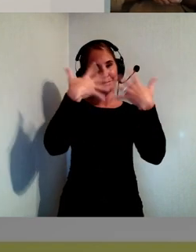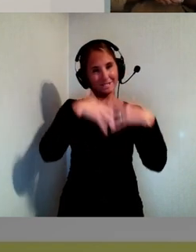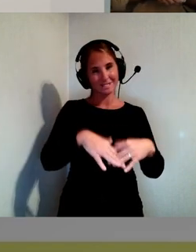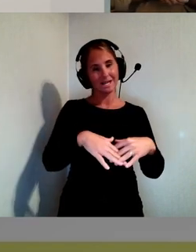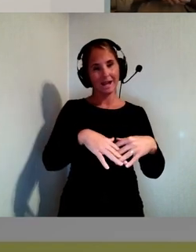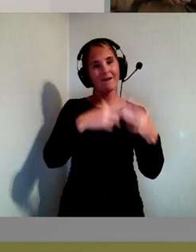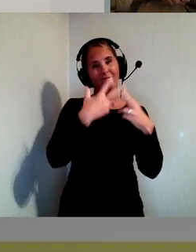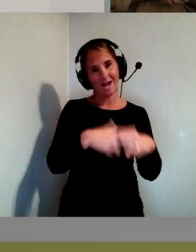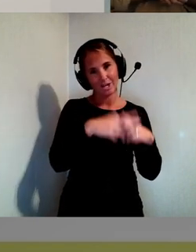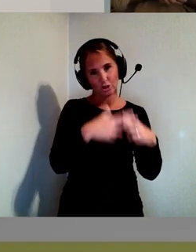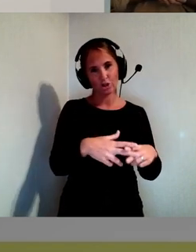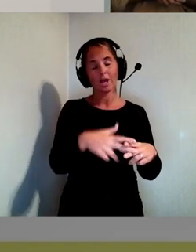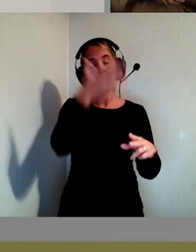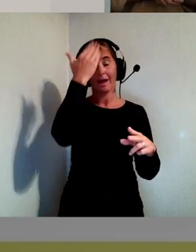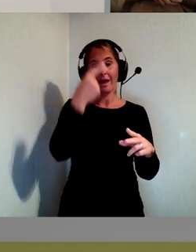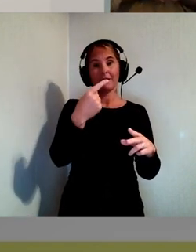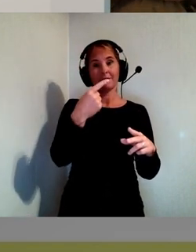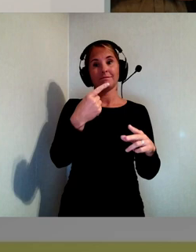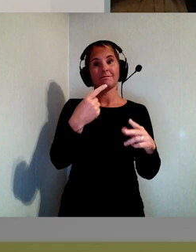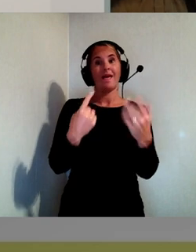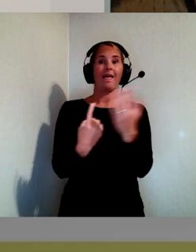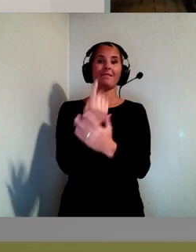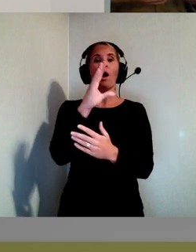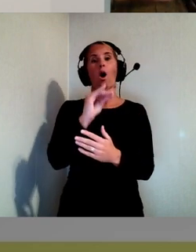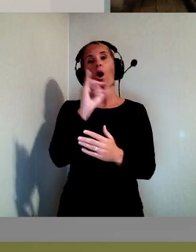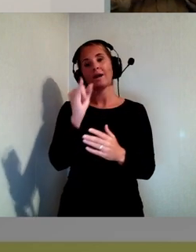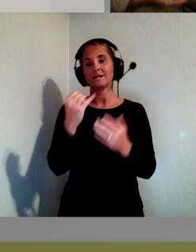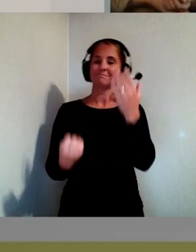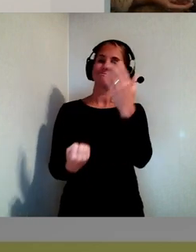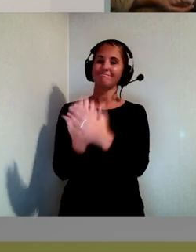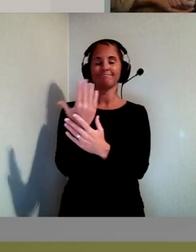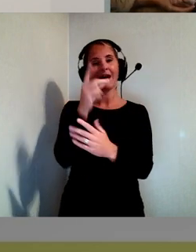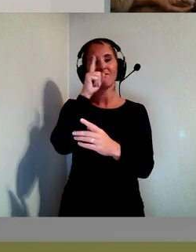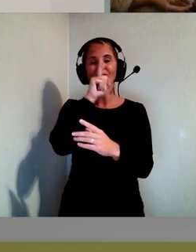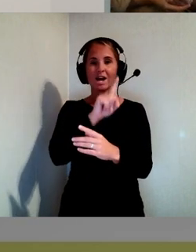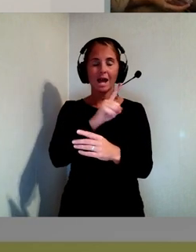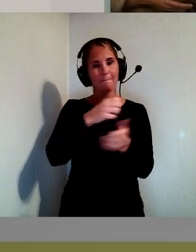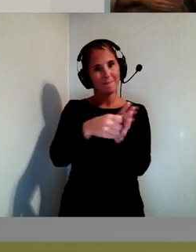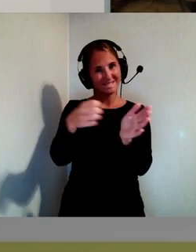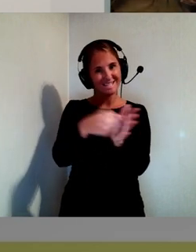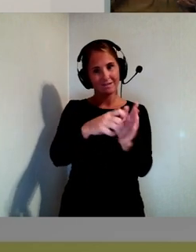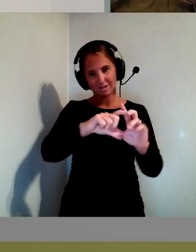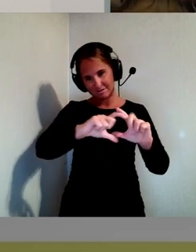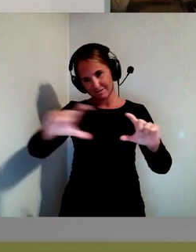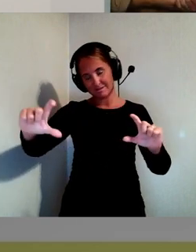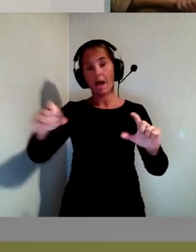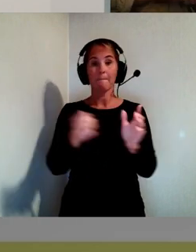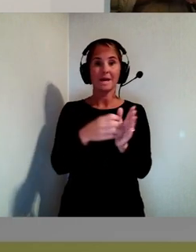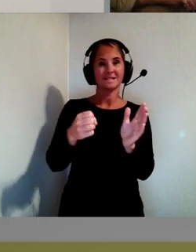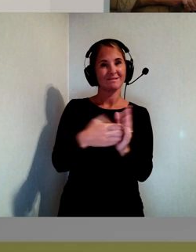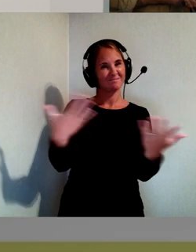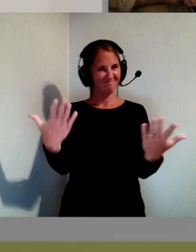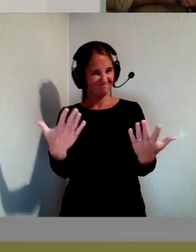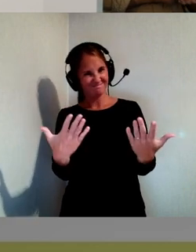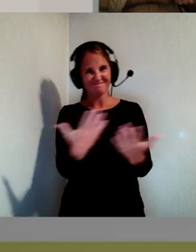Man kan råka ut för att AI intar fram felaktiga beskrivningar. Beskrivningar som kan vara stötande,